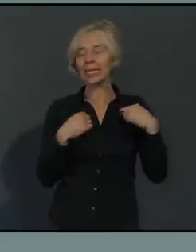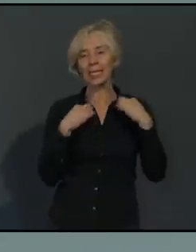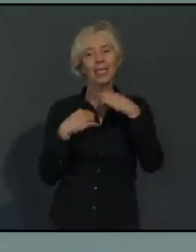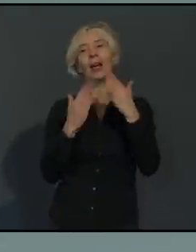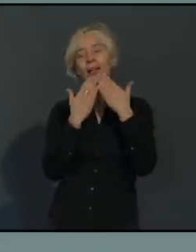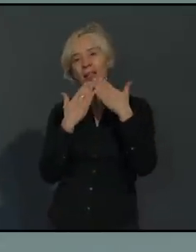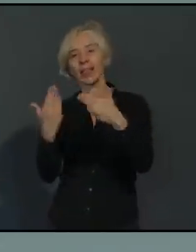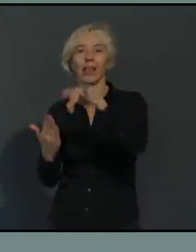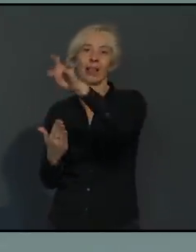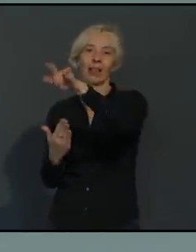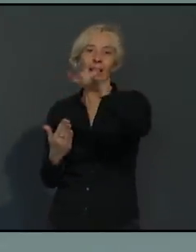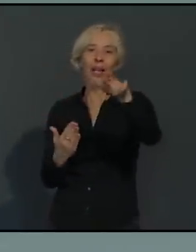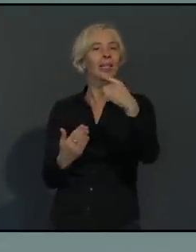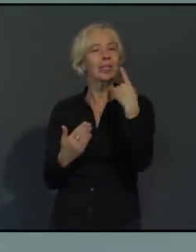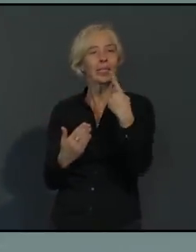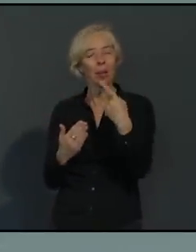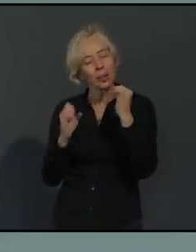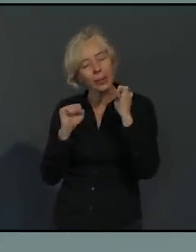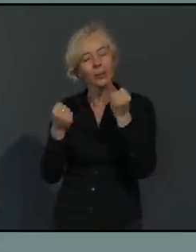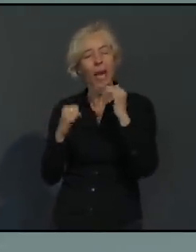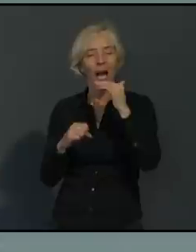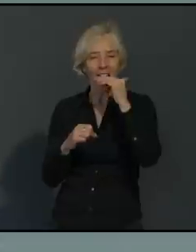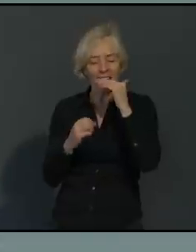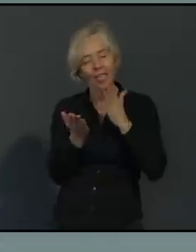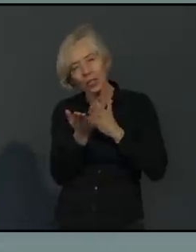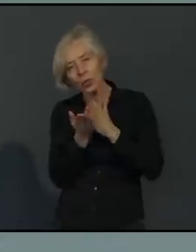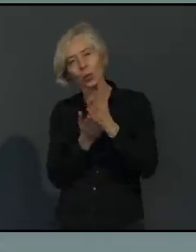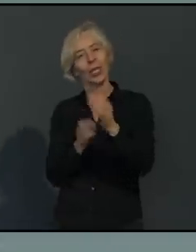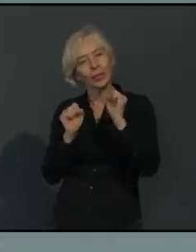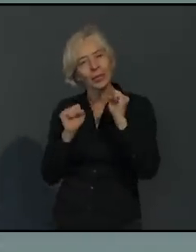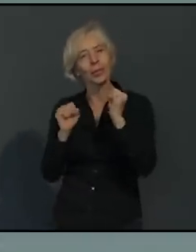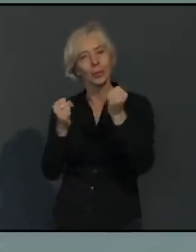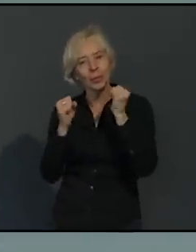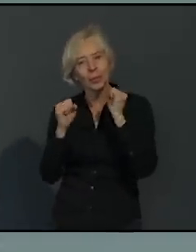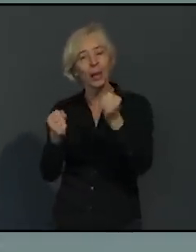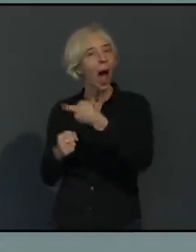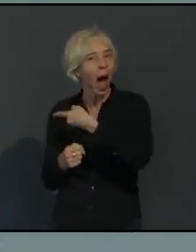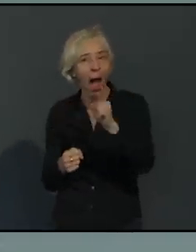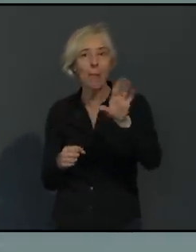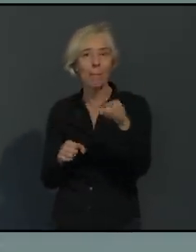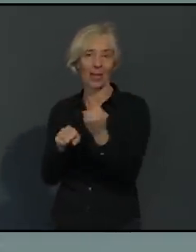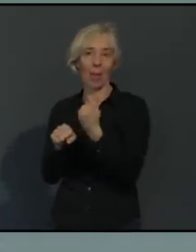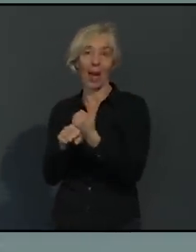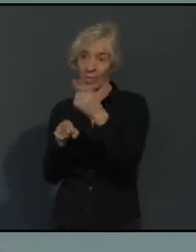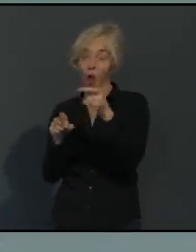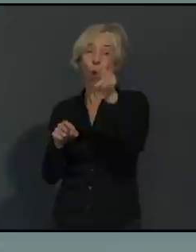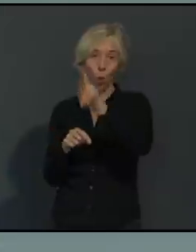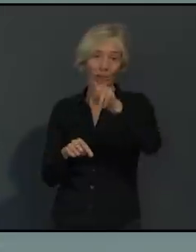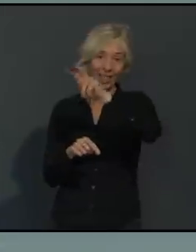Die Mitarbeiterinnen und Mitarbeiter des Universitätsklinikums und in vielen anderen Krankenhäusern,